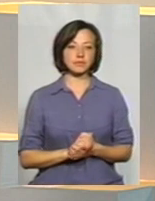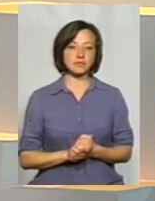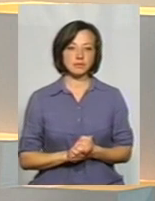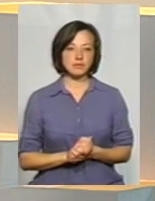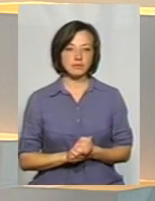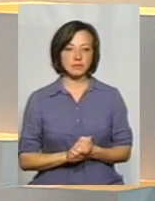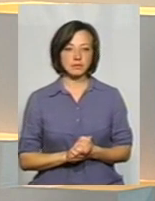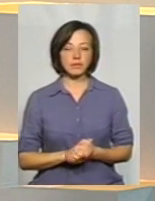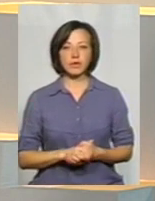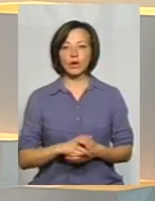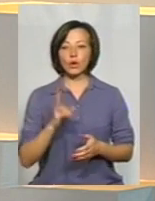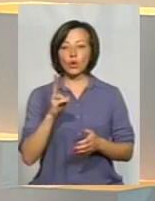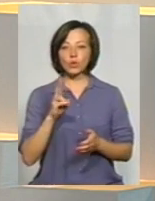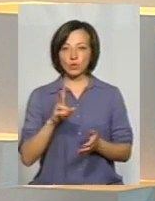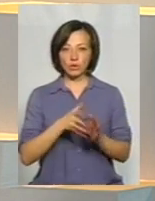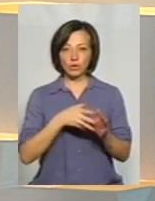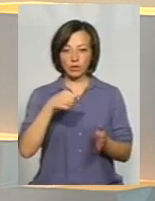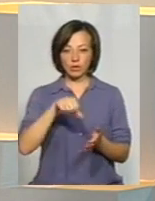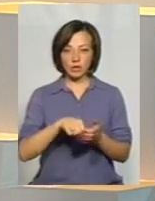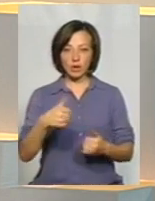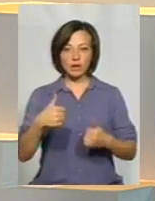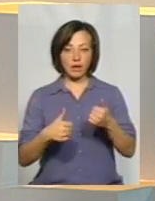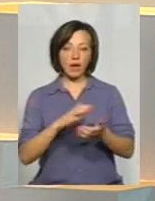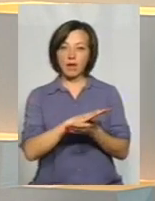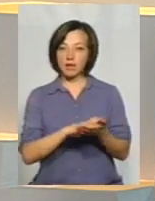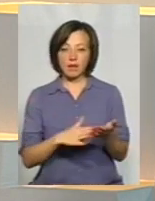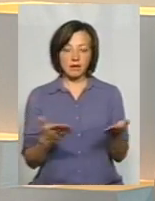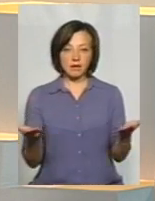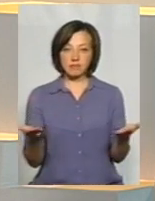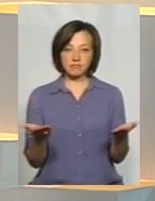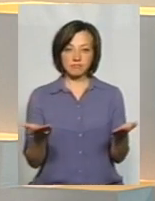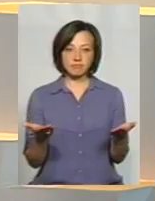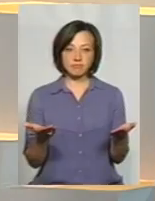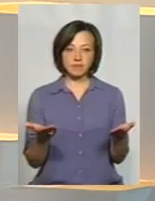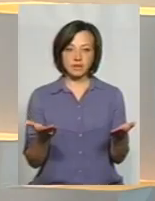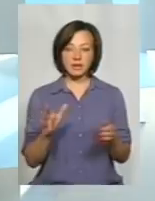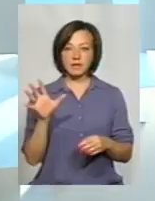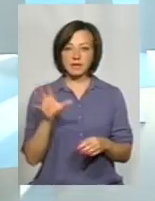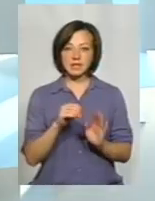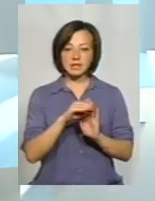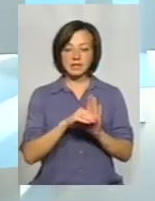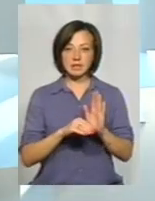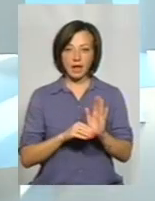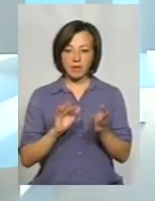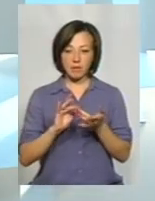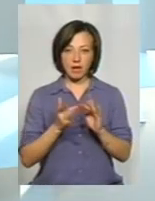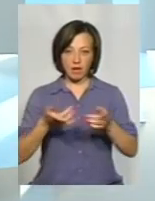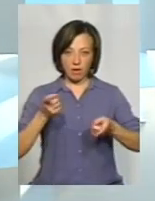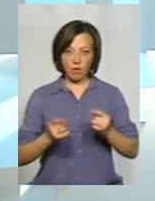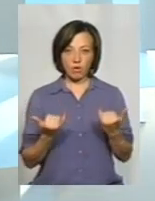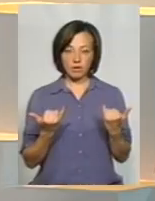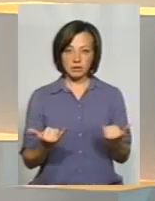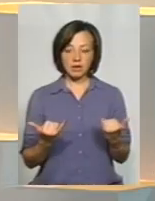Учасники, які допущені до акціону, а далі, торги, в системі онлайн, без